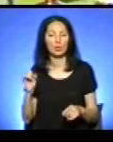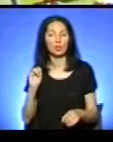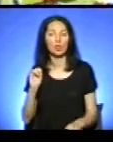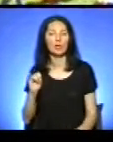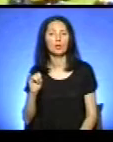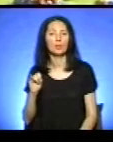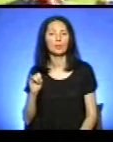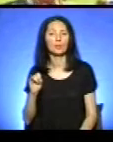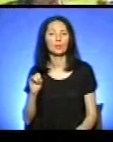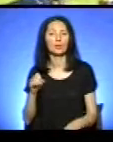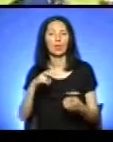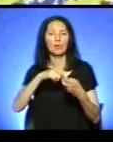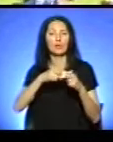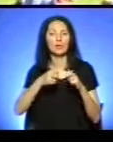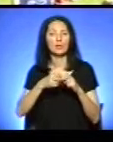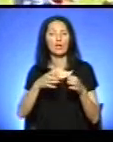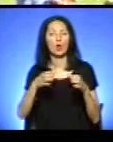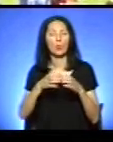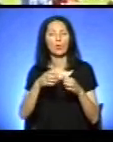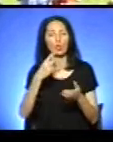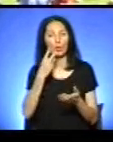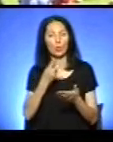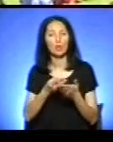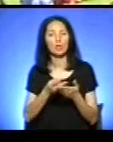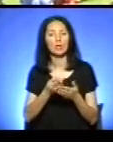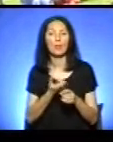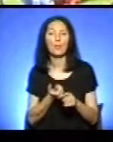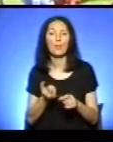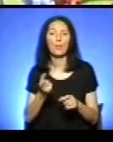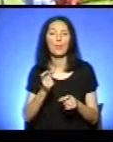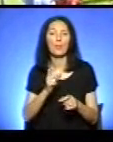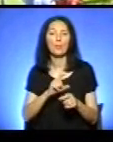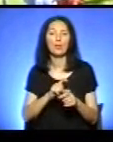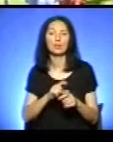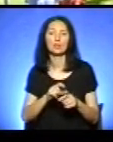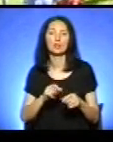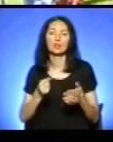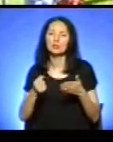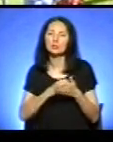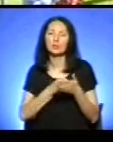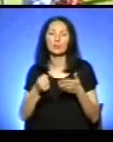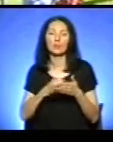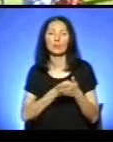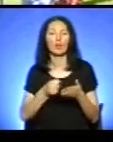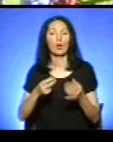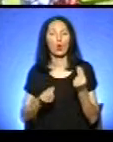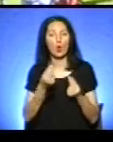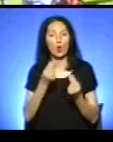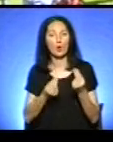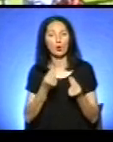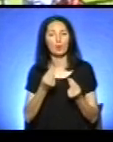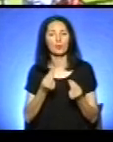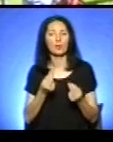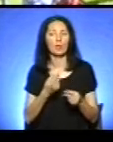франківська команда показала більш напористу гру. Але, я думаю, це